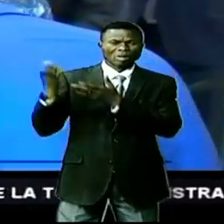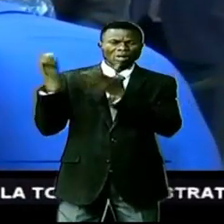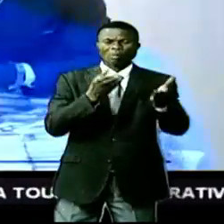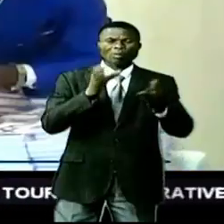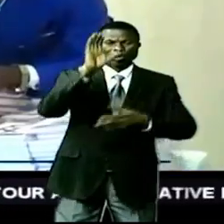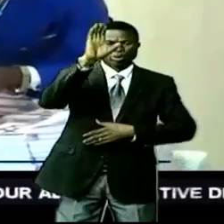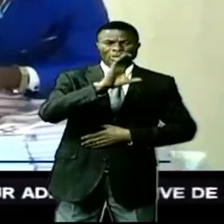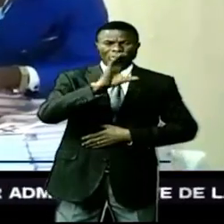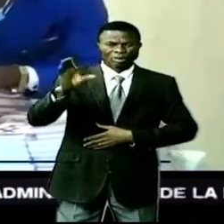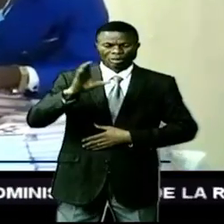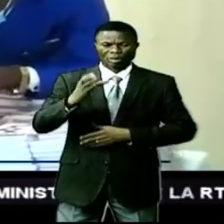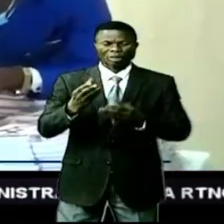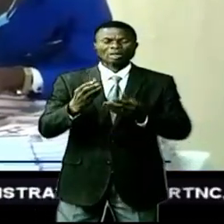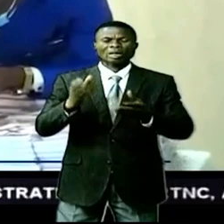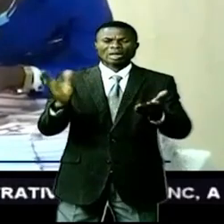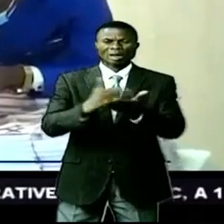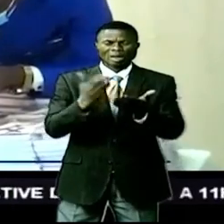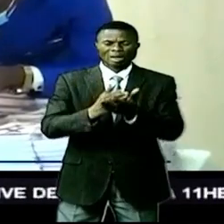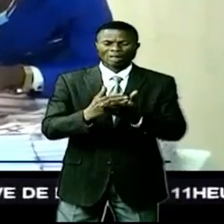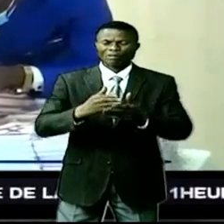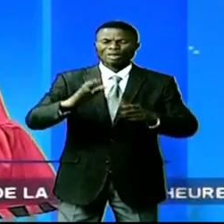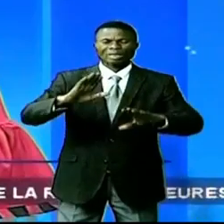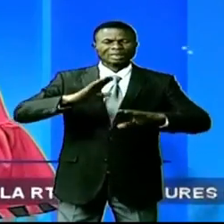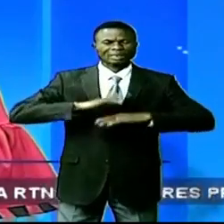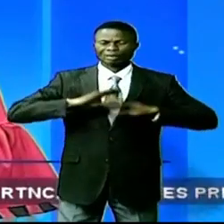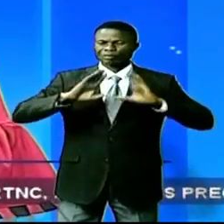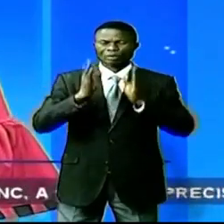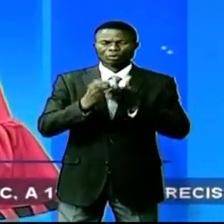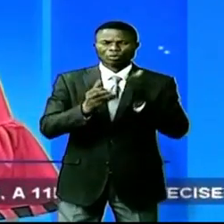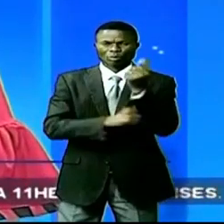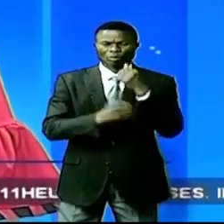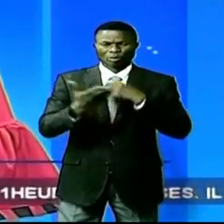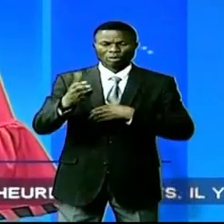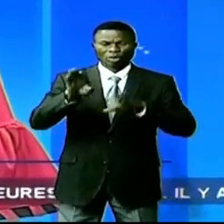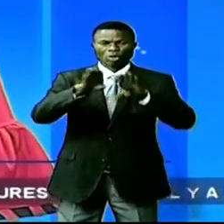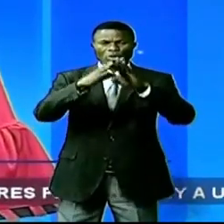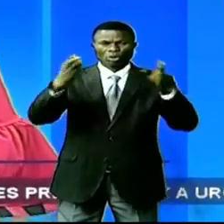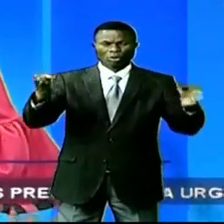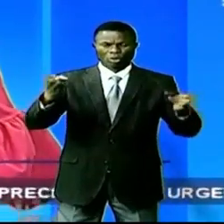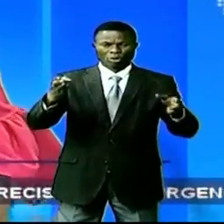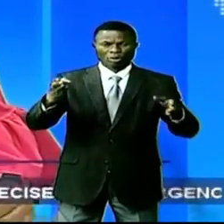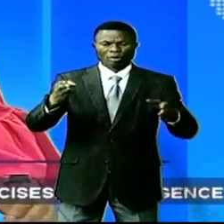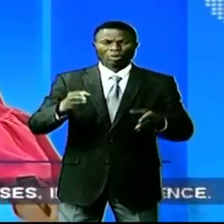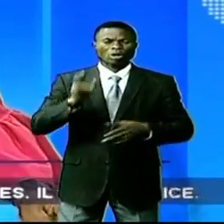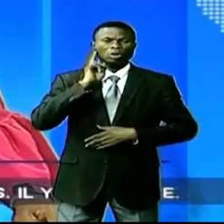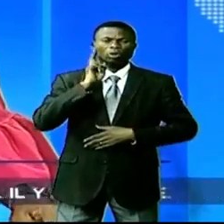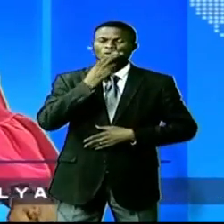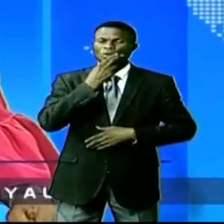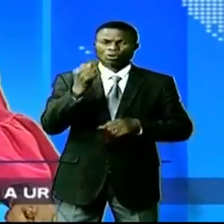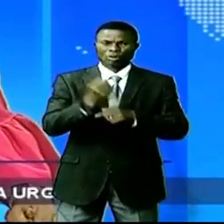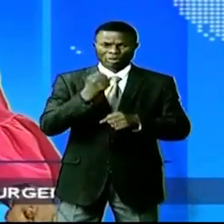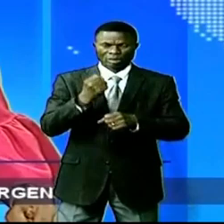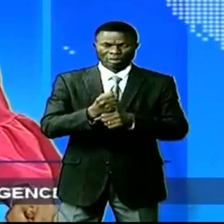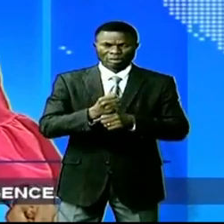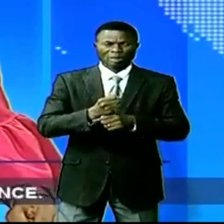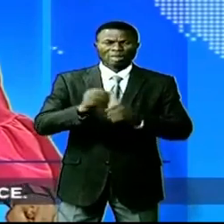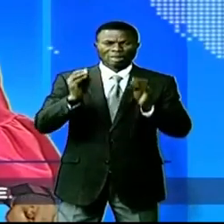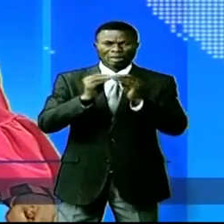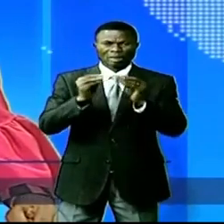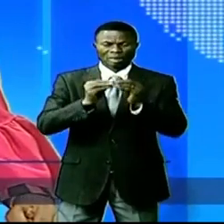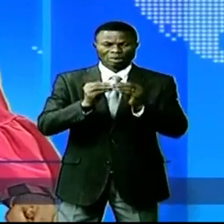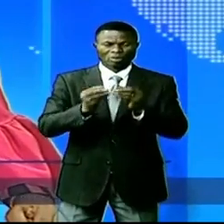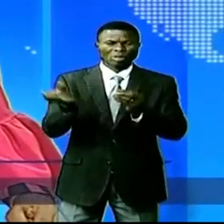qui a trouvé le sentiment du tout-le-sang. ouverture à Béatrice Hôtel de travaux de l'atelier des